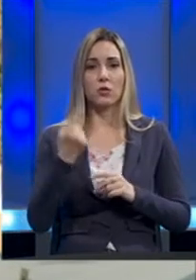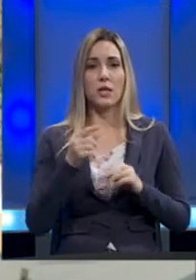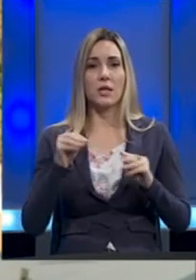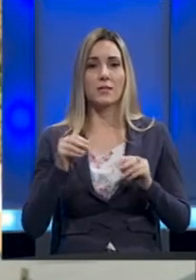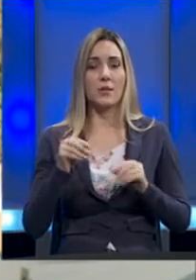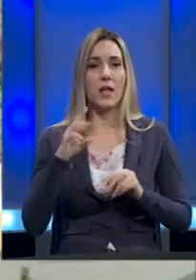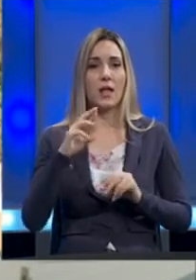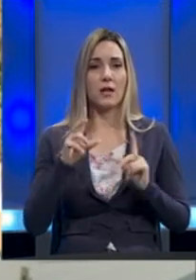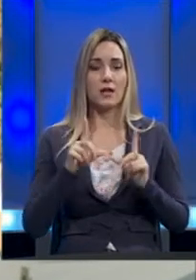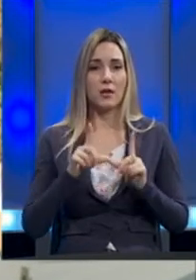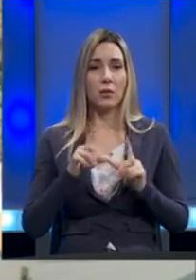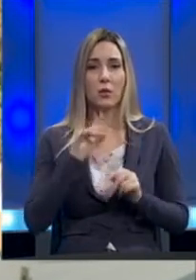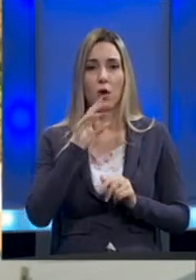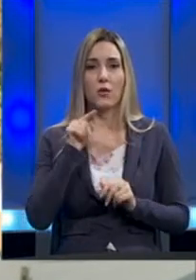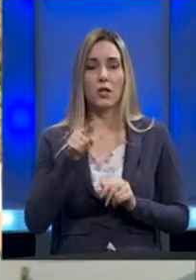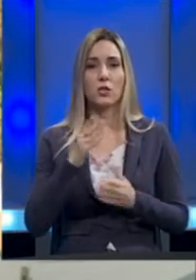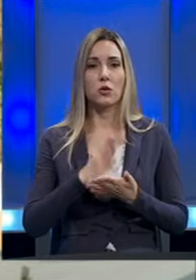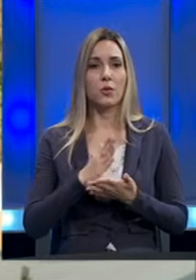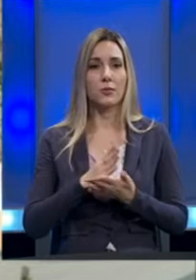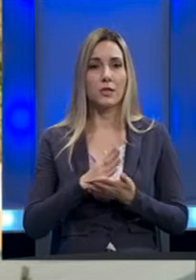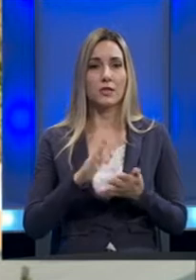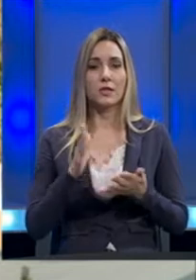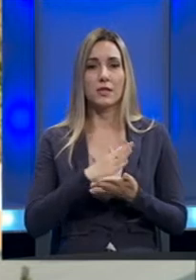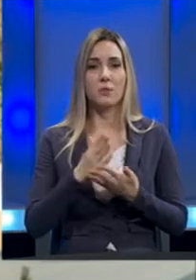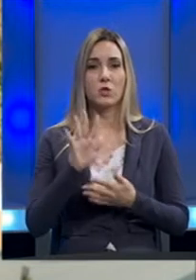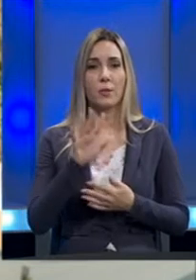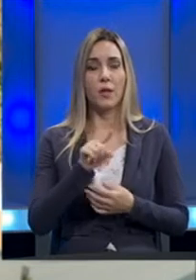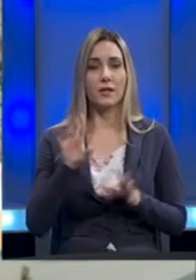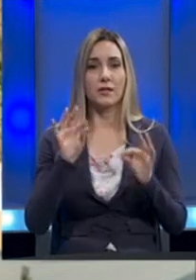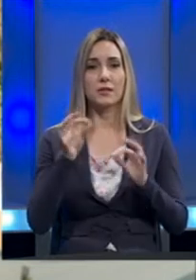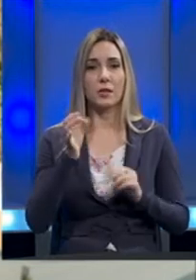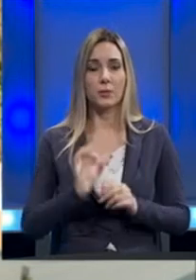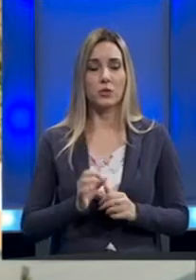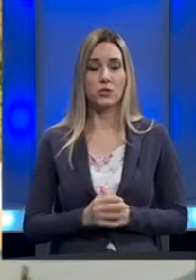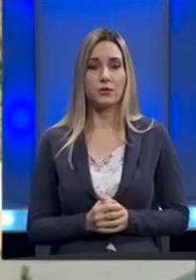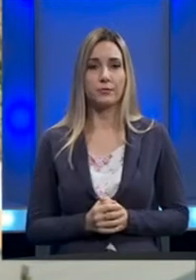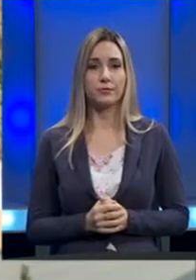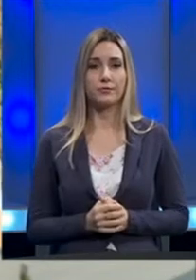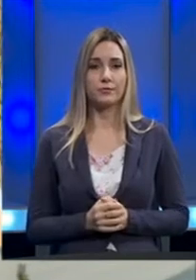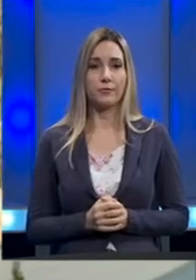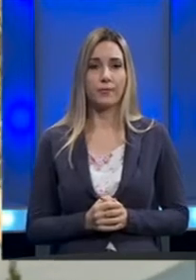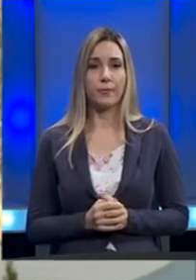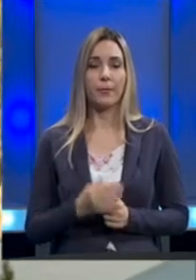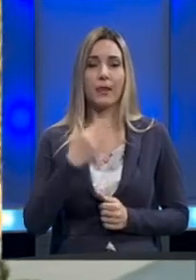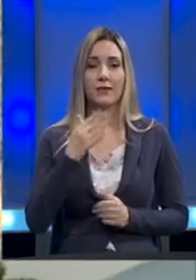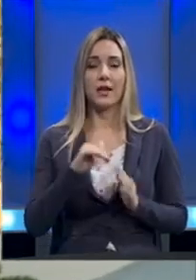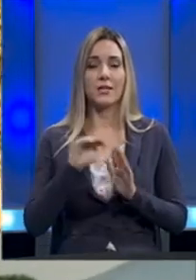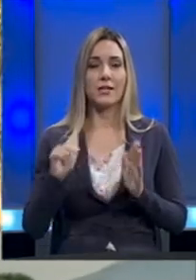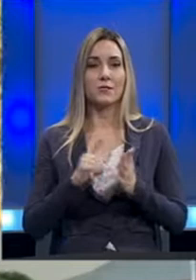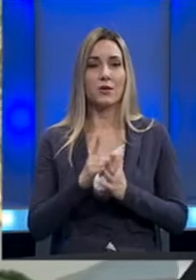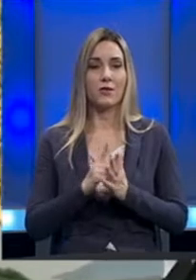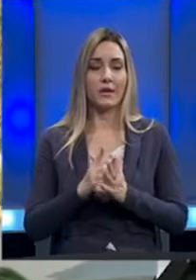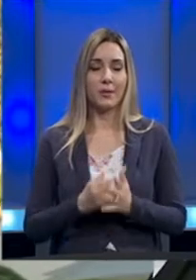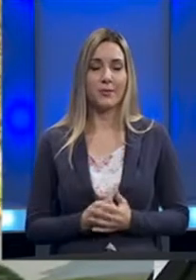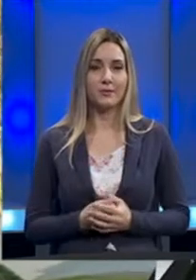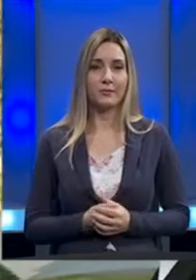Evropske unije, govori da će to čak biti između 5 i 10%. Gospodine Petričeviću, hvala vam za izvajno vrijeme, hvala što